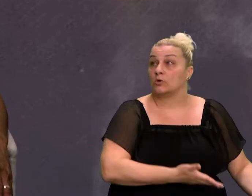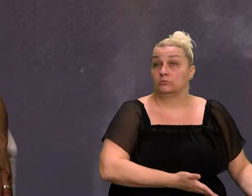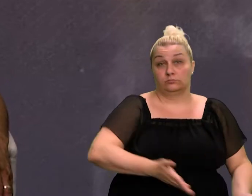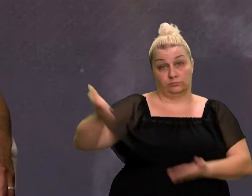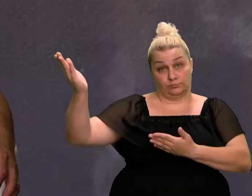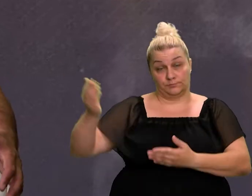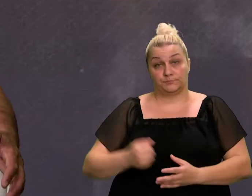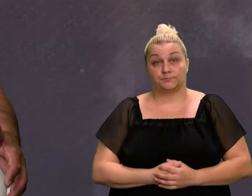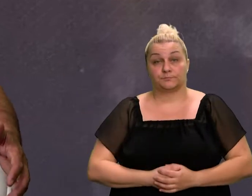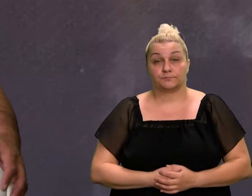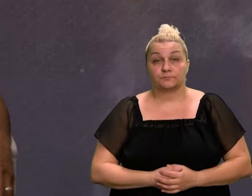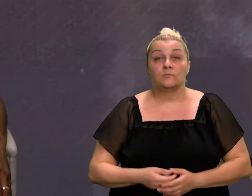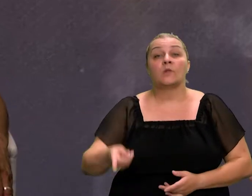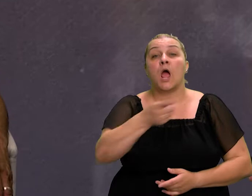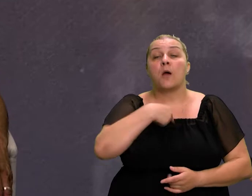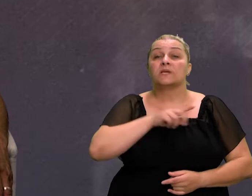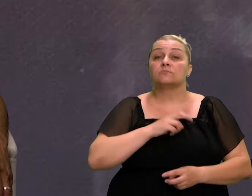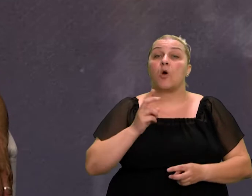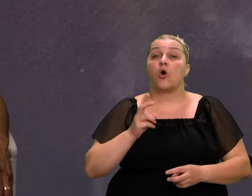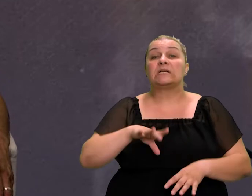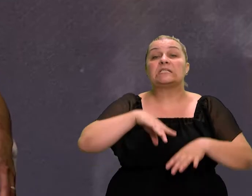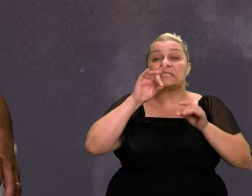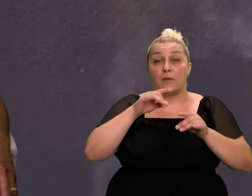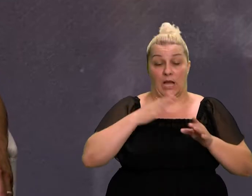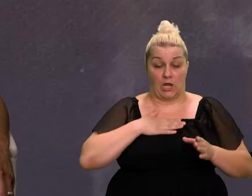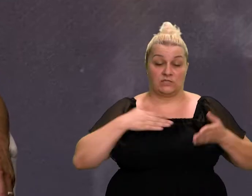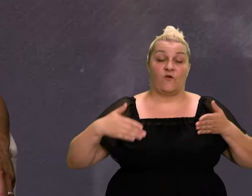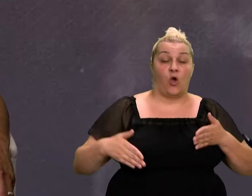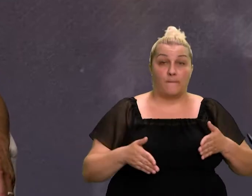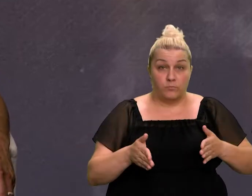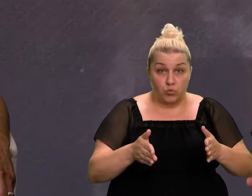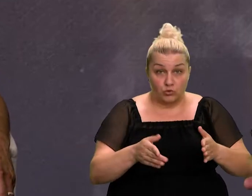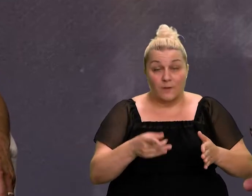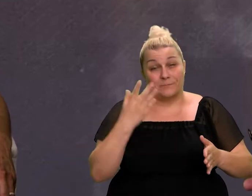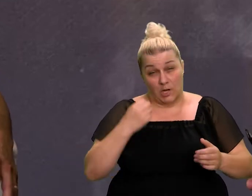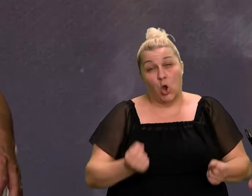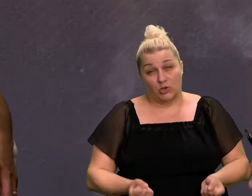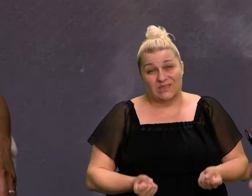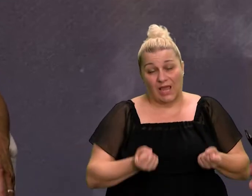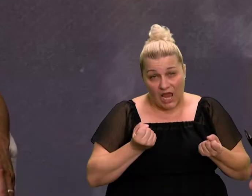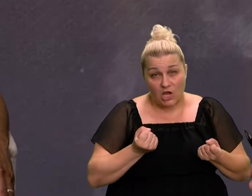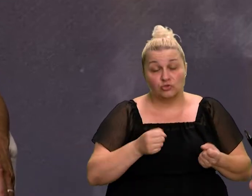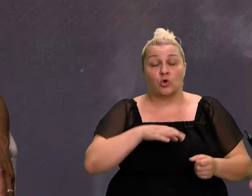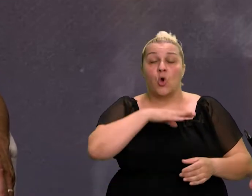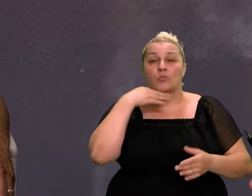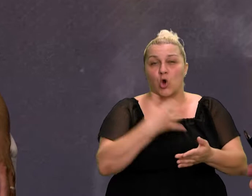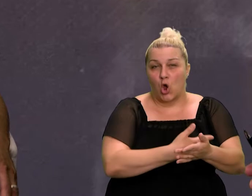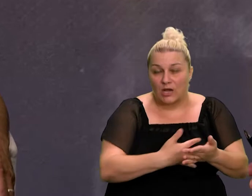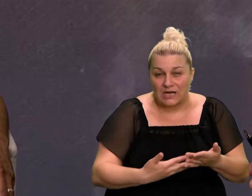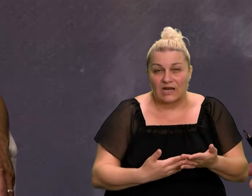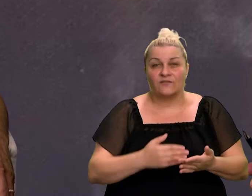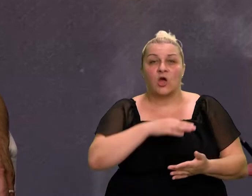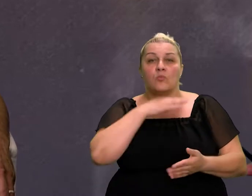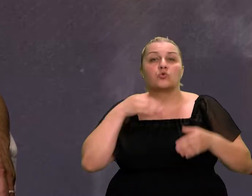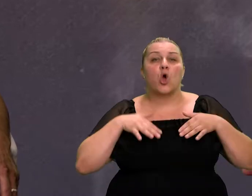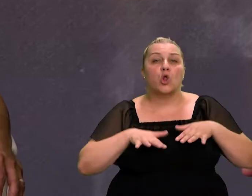neka biraju. Tako da i mi smo izabrali svoj put, taj put je bio težak, puno je se prolilo krvi,